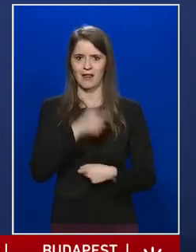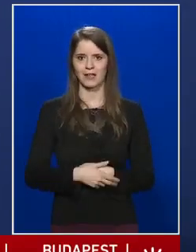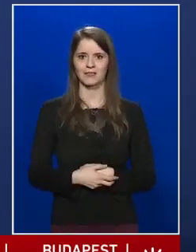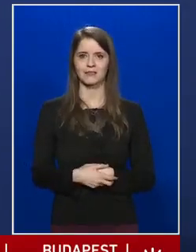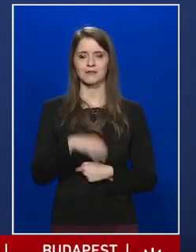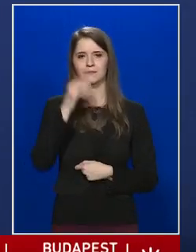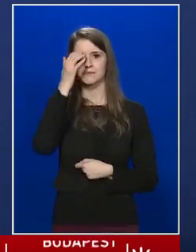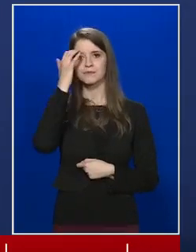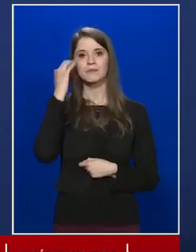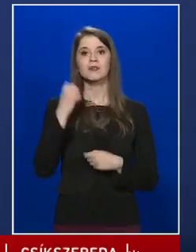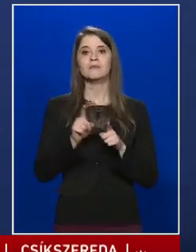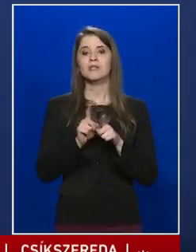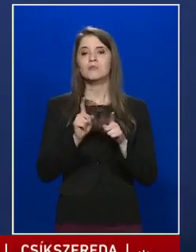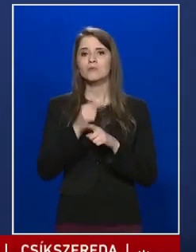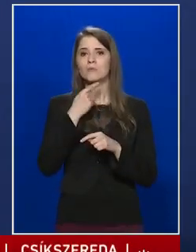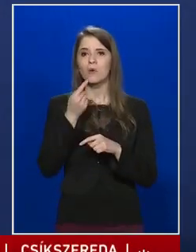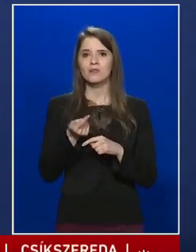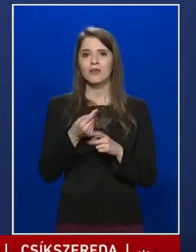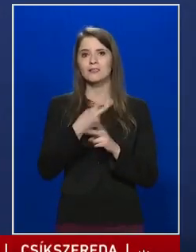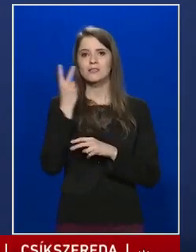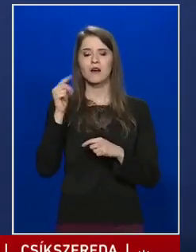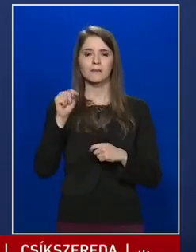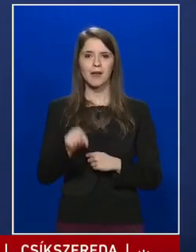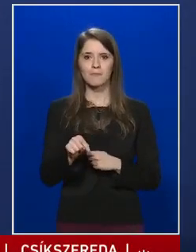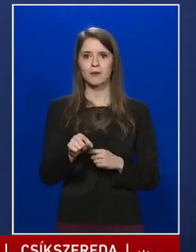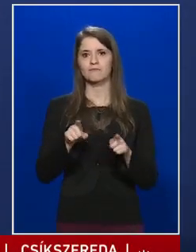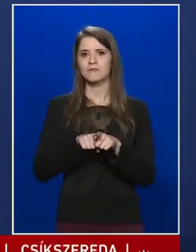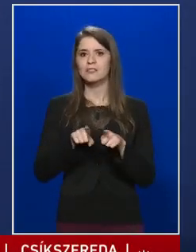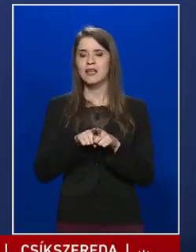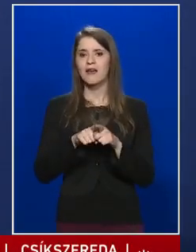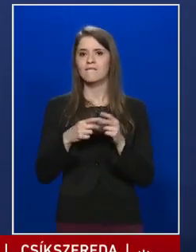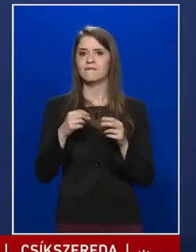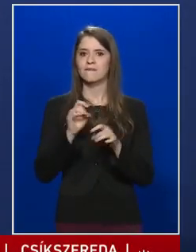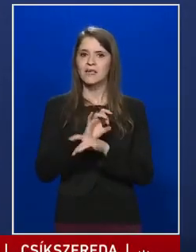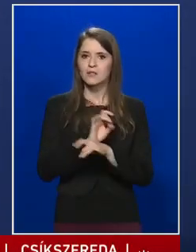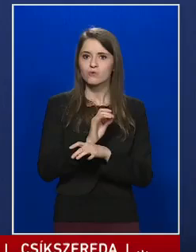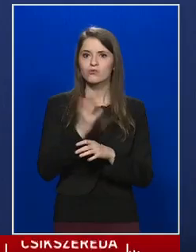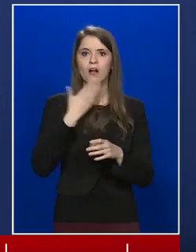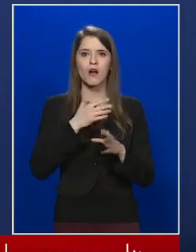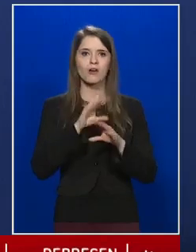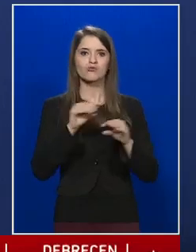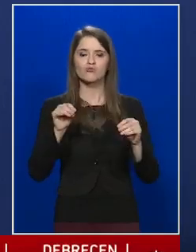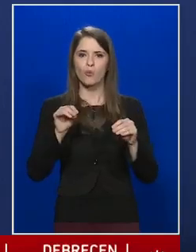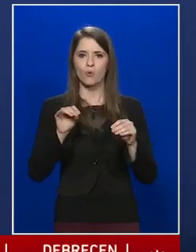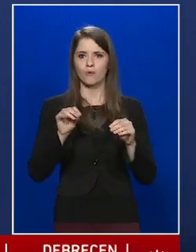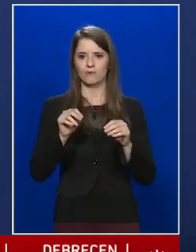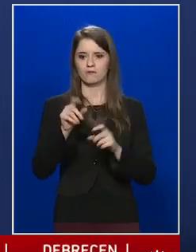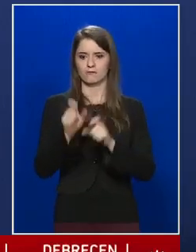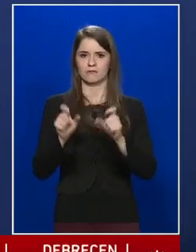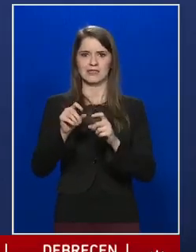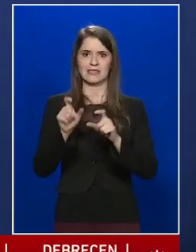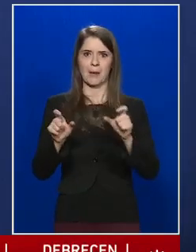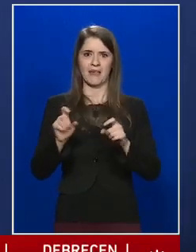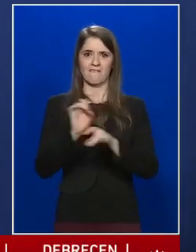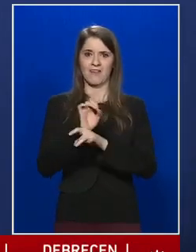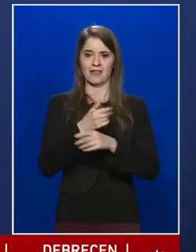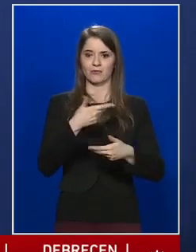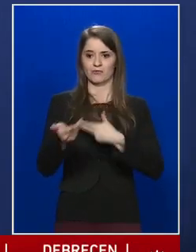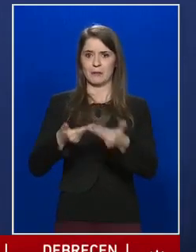úgy mondják a szakmában, hogy ez a vírus, hogyha sokakat megfertőz, és sokan, sok